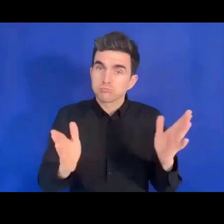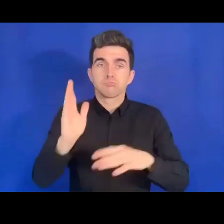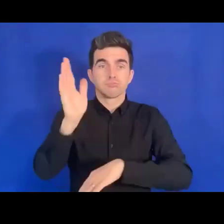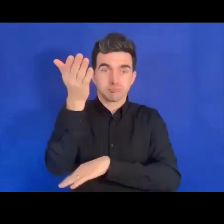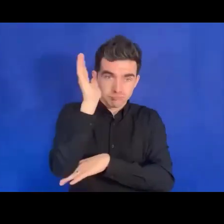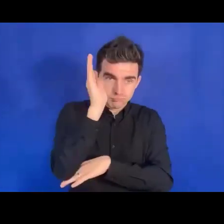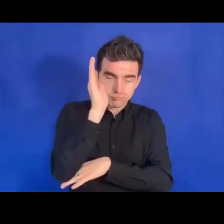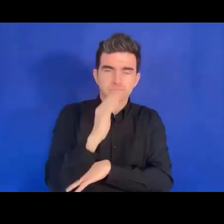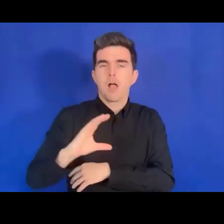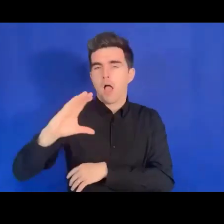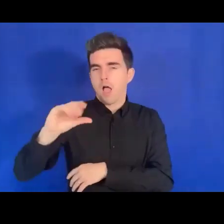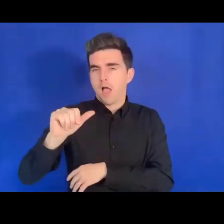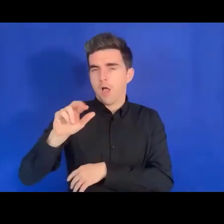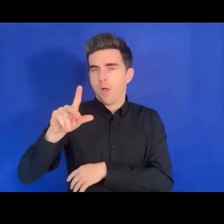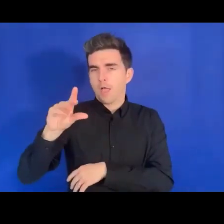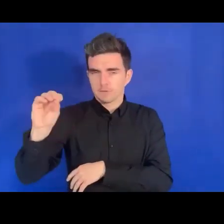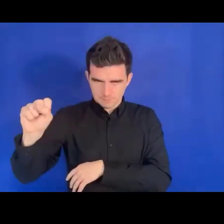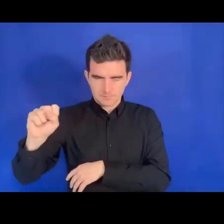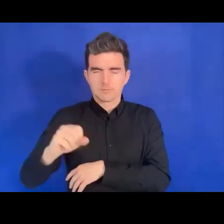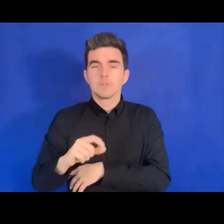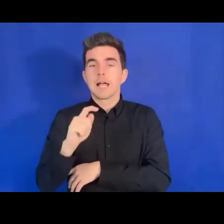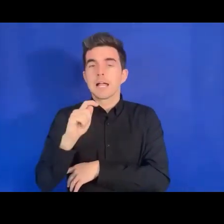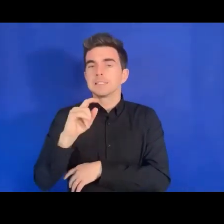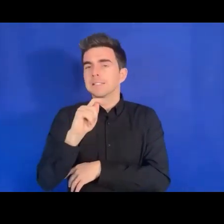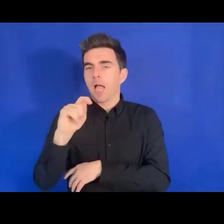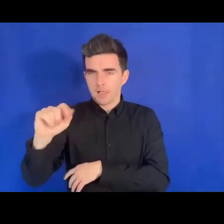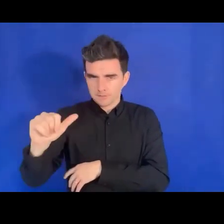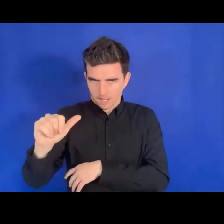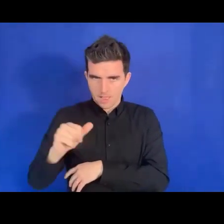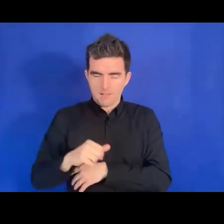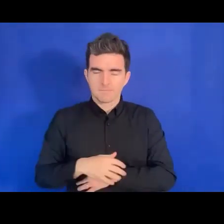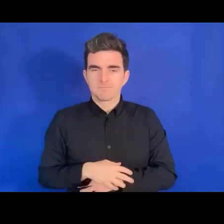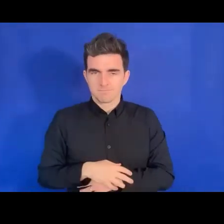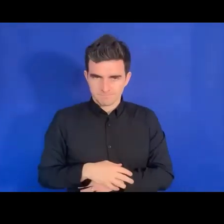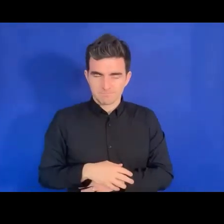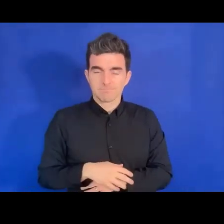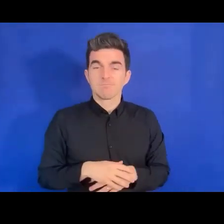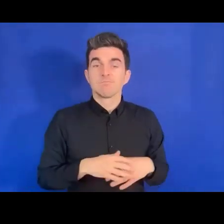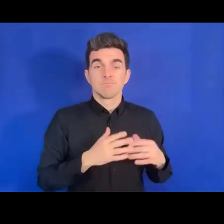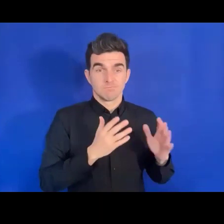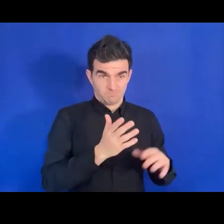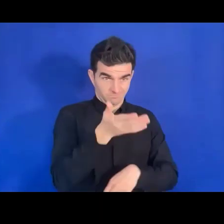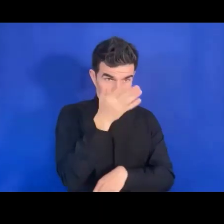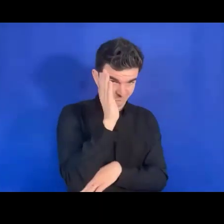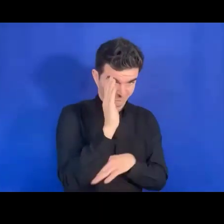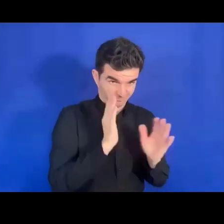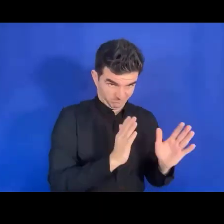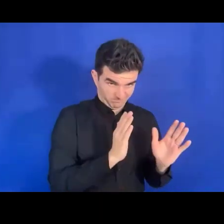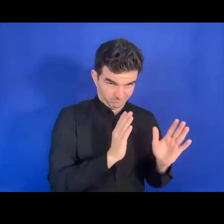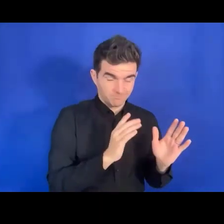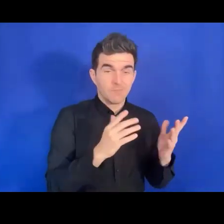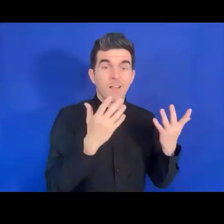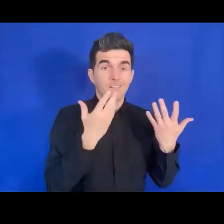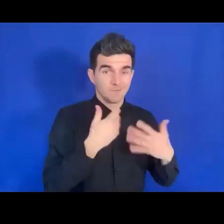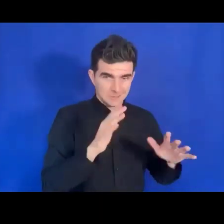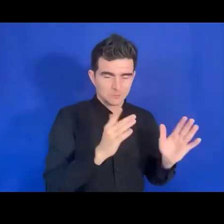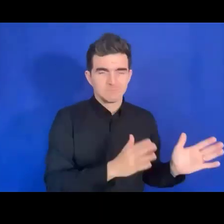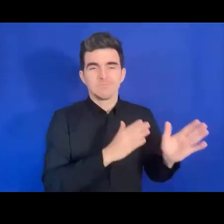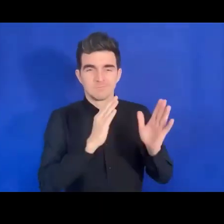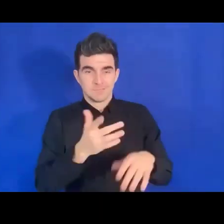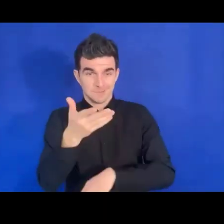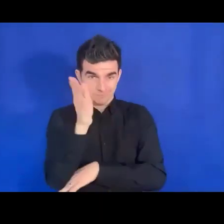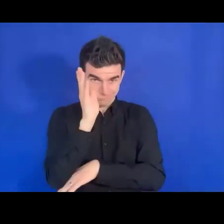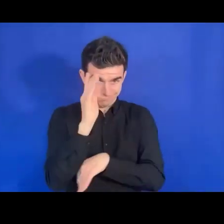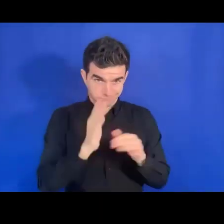ces interventions soient importantes pour les autres participants. Je remercie également tous les interprètes